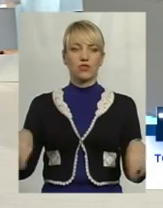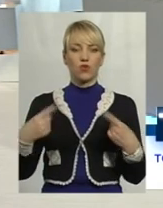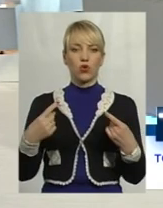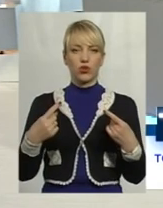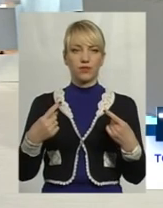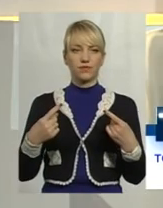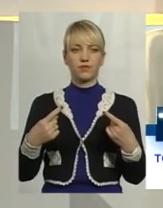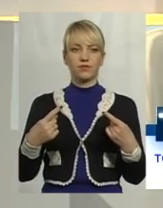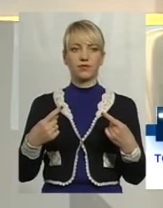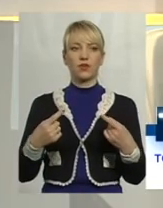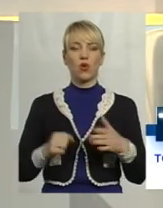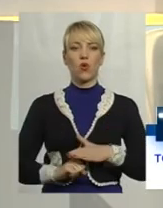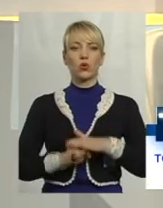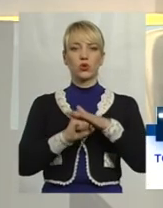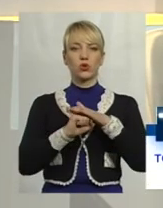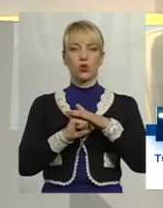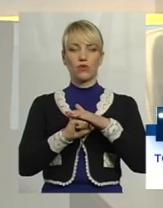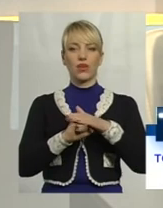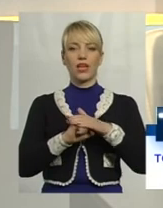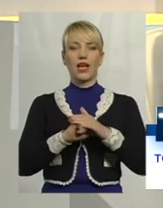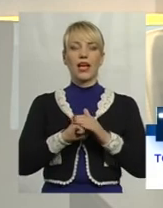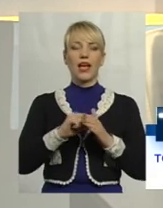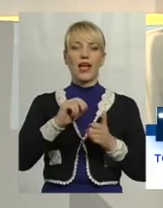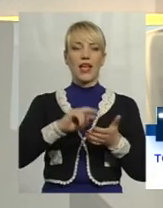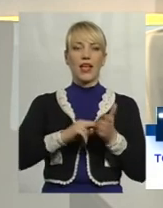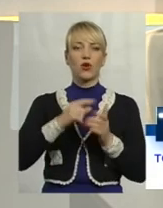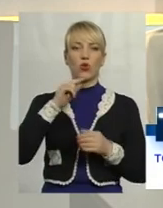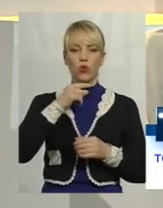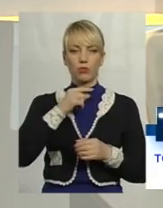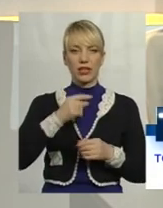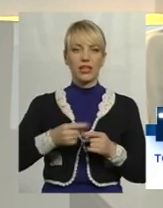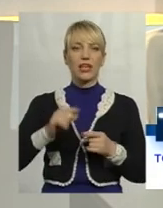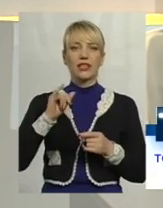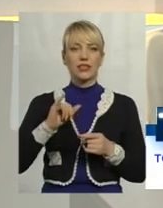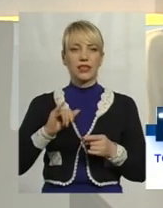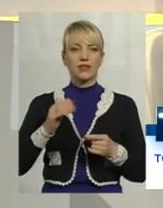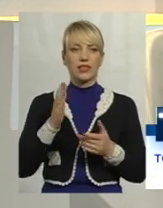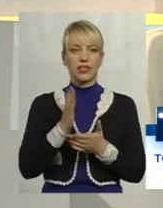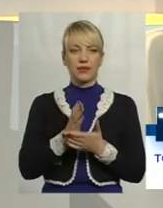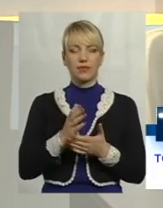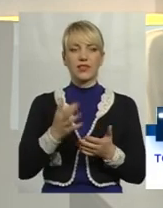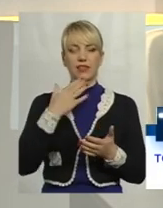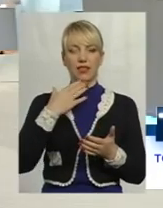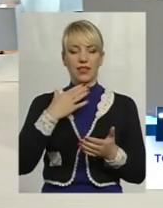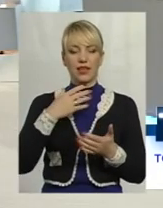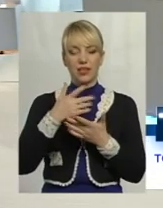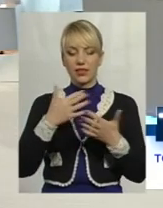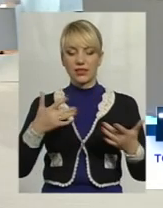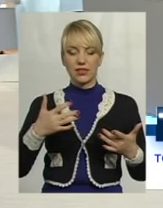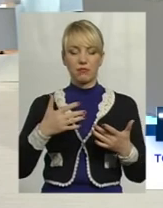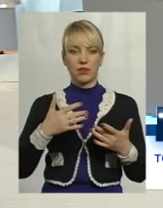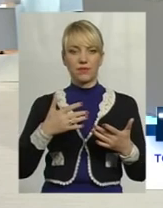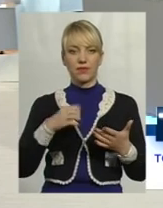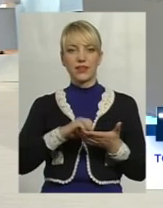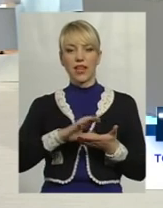основи економіки в більшості країнах. В нас середній клас – це, за різними даними,